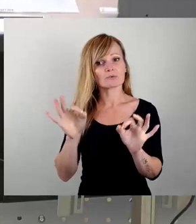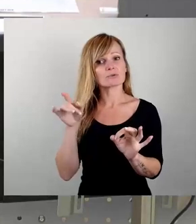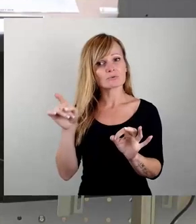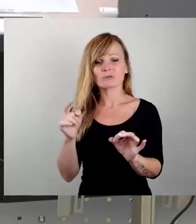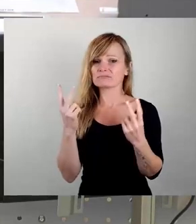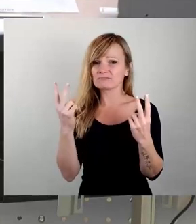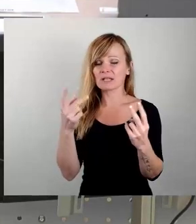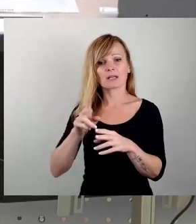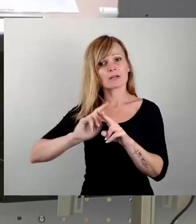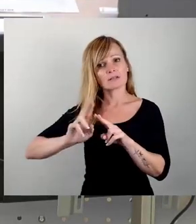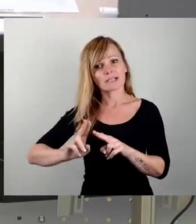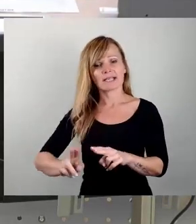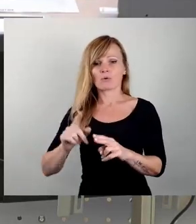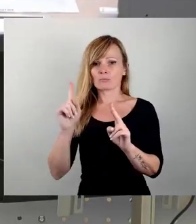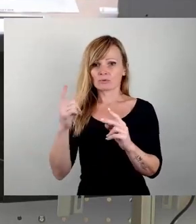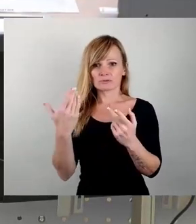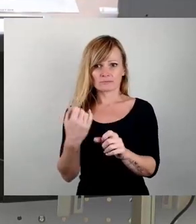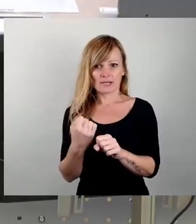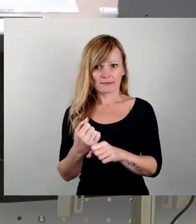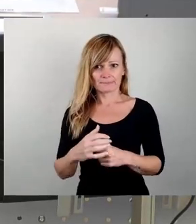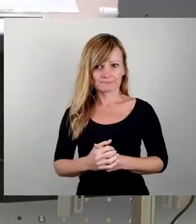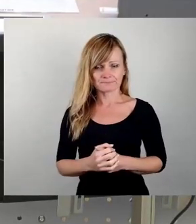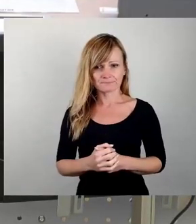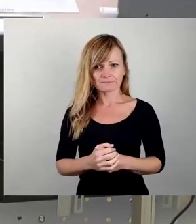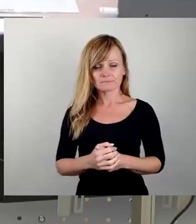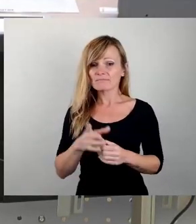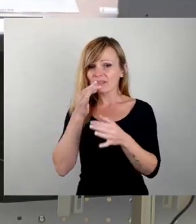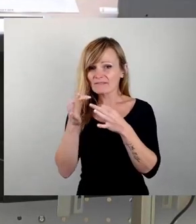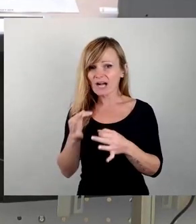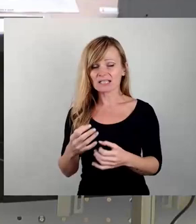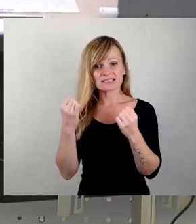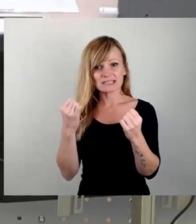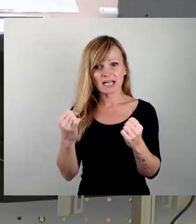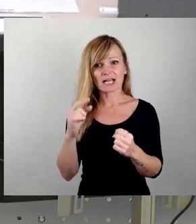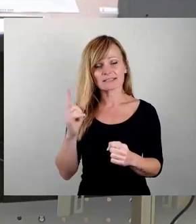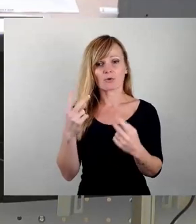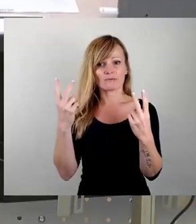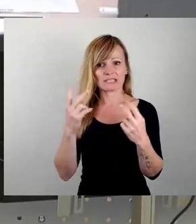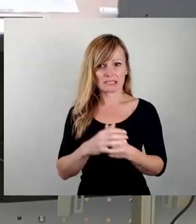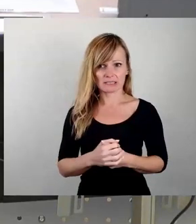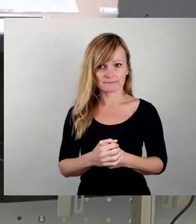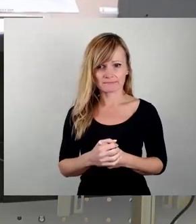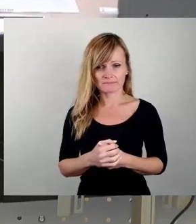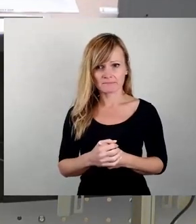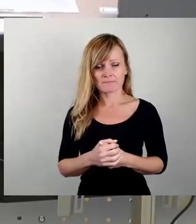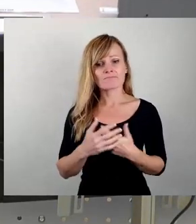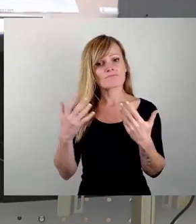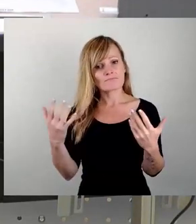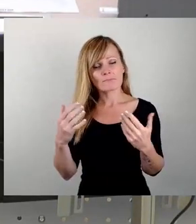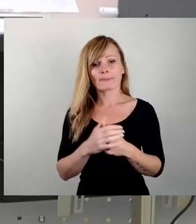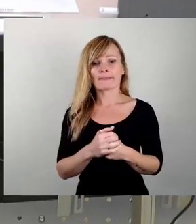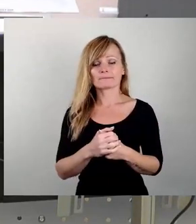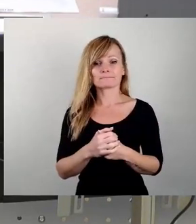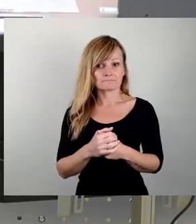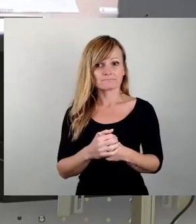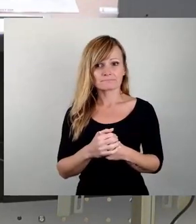notwendige Sanierungsmaßnahme durchführen müssen. Auch die Fragen der Sicherheit. Wir haben natürlich eine Rolle spielen müssen. Sie haben bestimmt, ja, haben davon